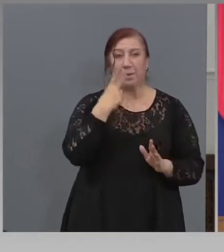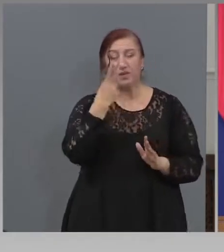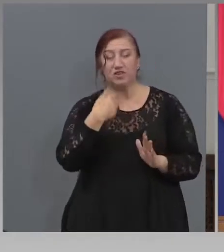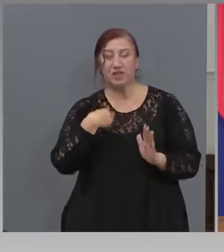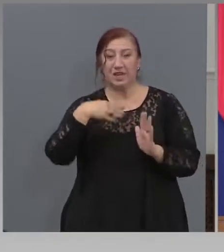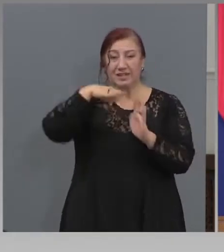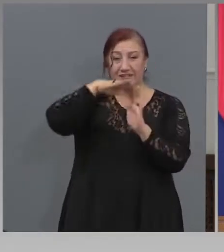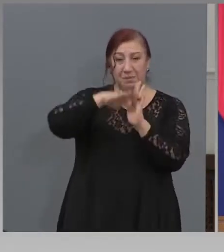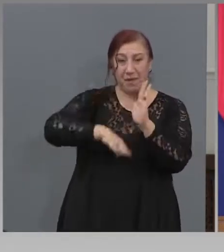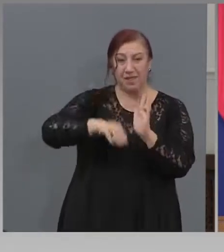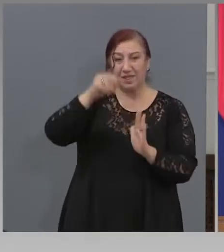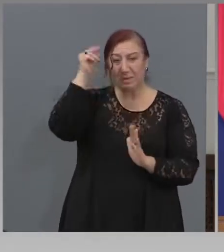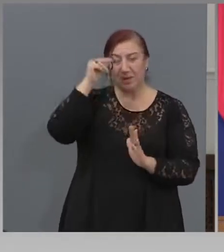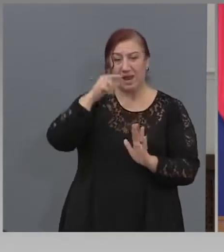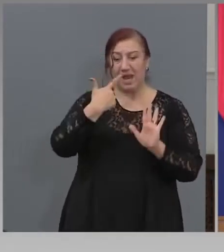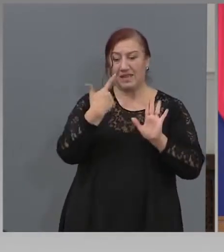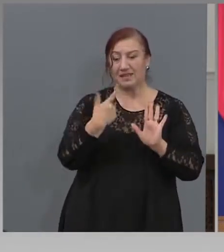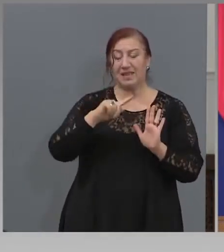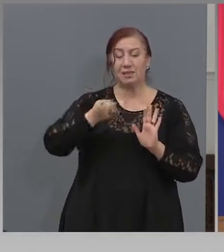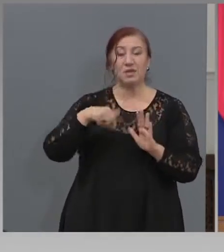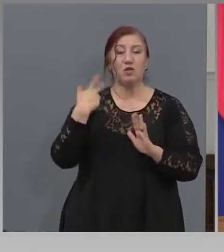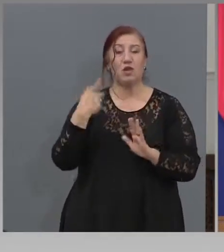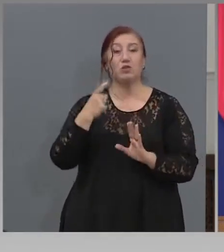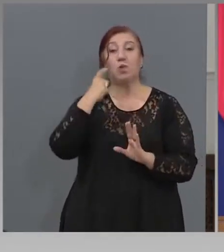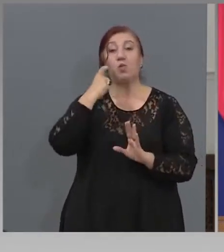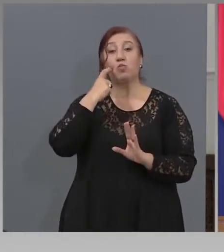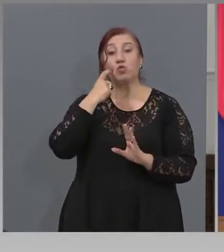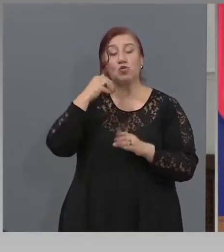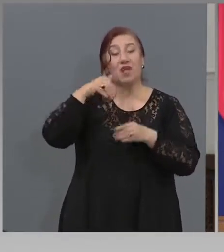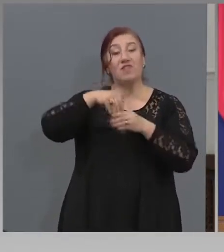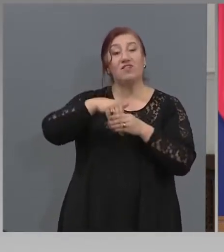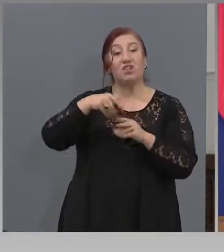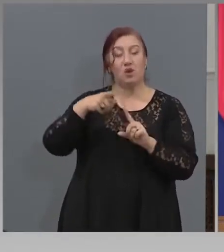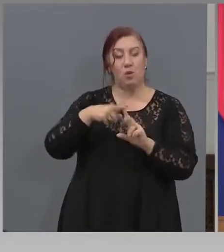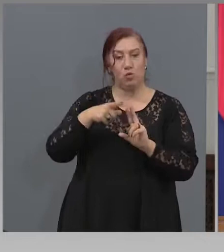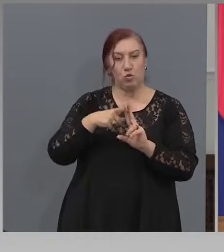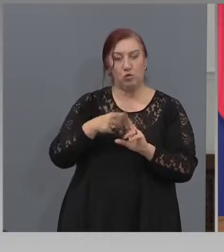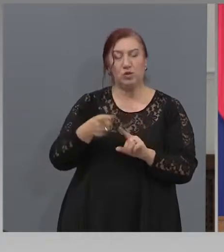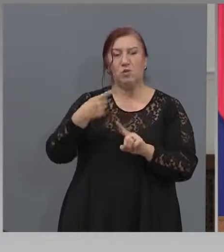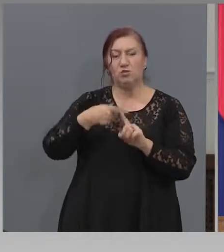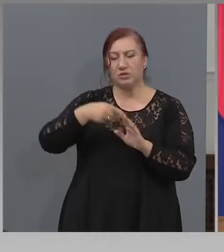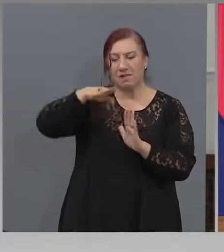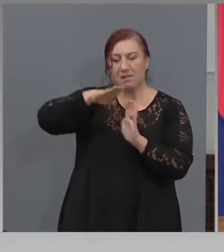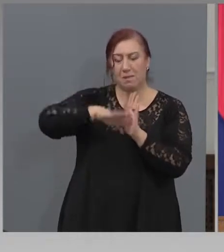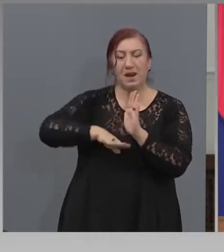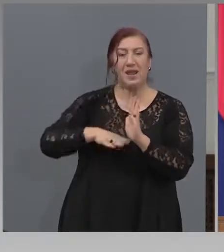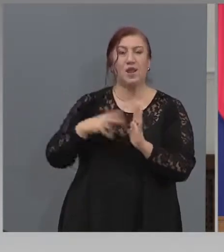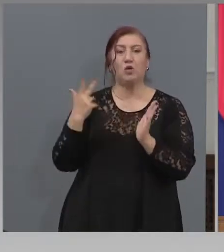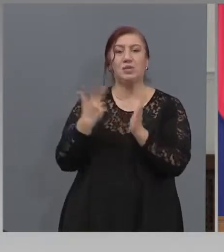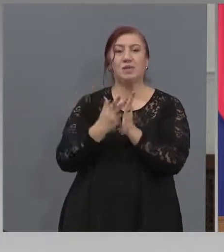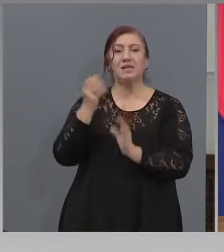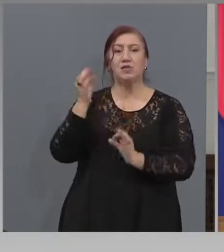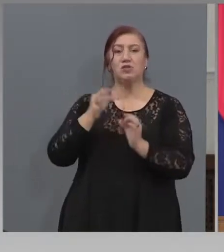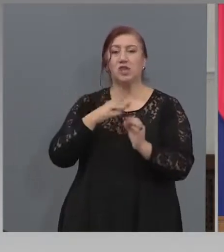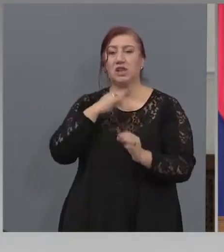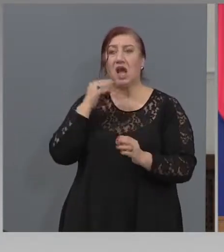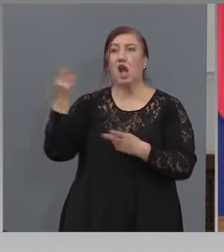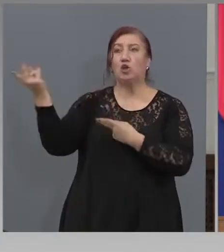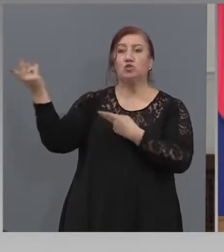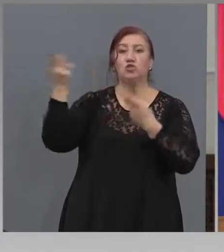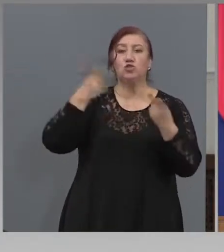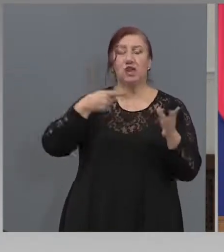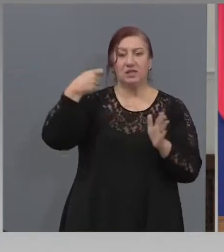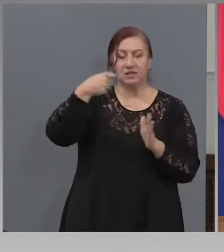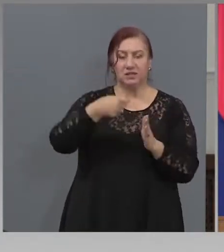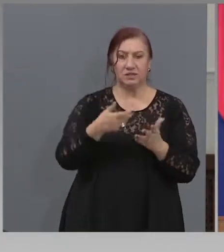вътрешен продукт, 18% на чужестранните инвестиции на минус и 9% на Какви чужестранни инвестиции,